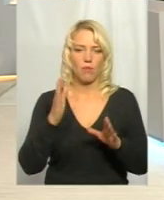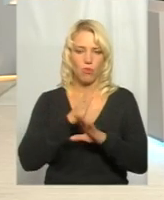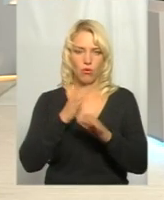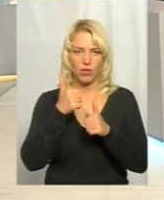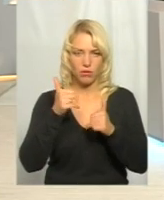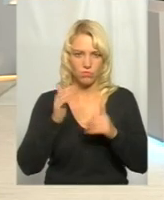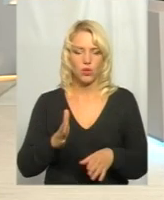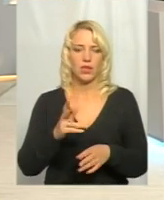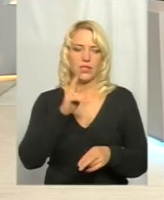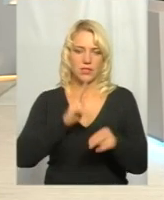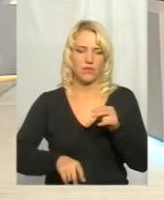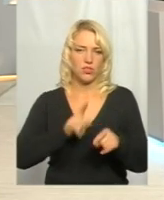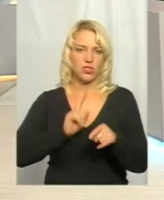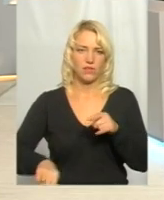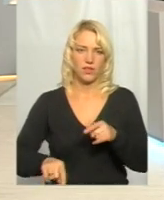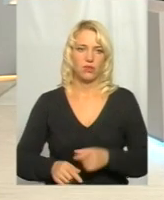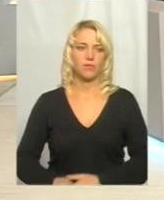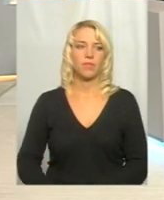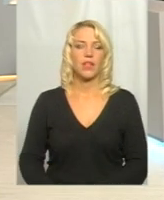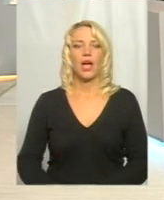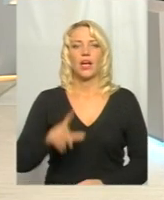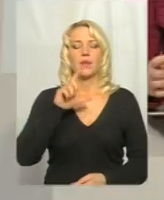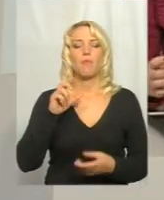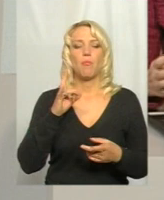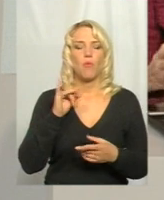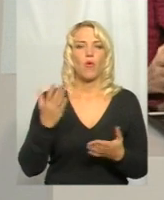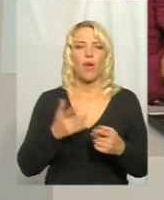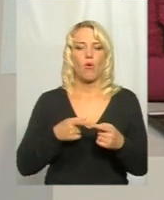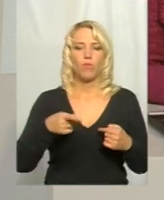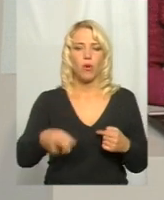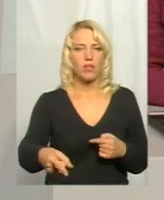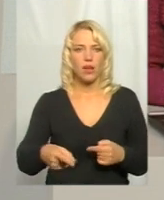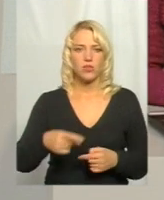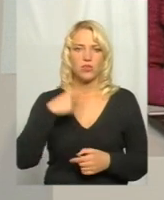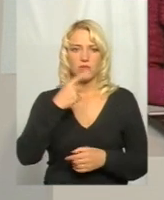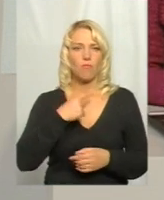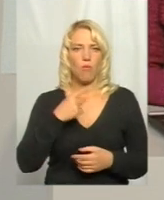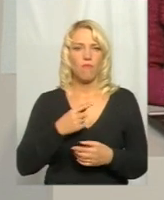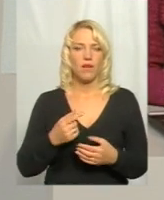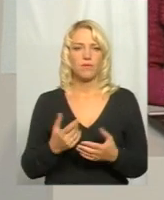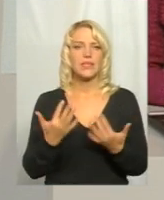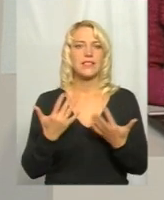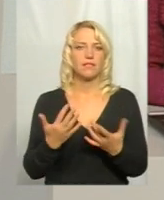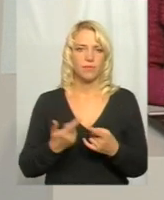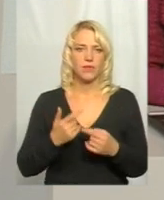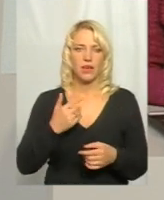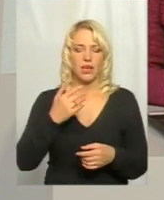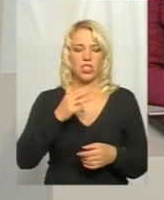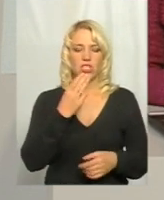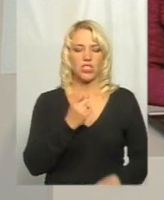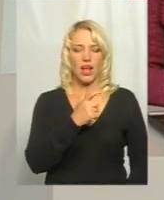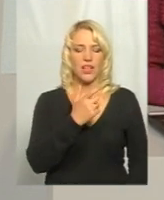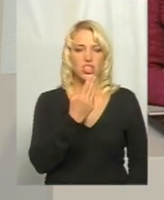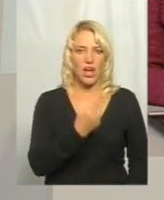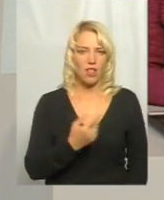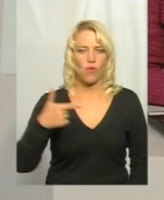роботи по «Шелихово-Говолі-Говори». Про яку протяжність йдеться? Які там відрізки доріг? «Шелихово-Говолі-Говори»